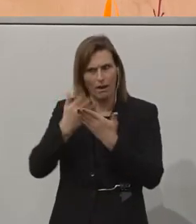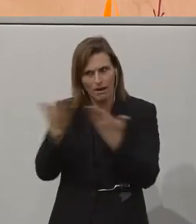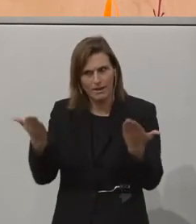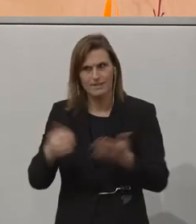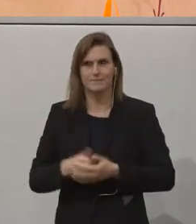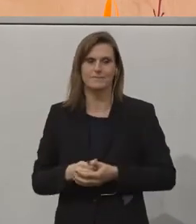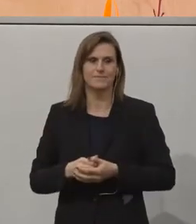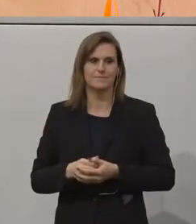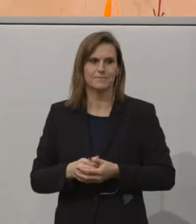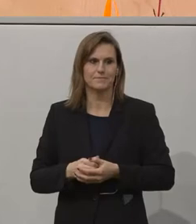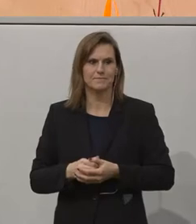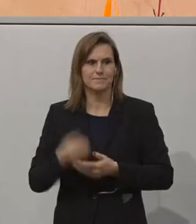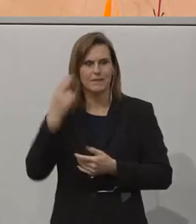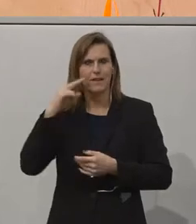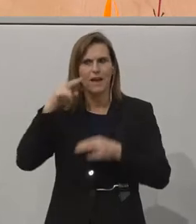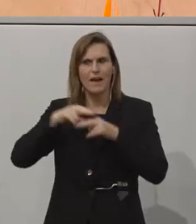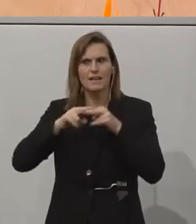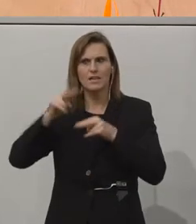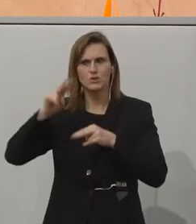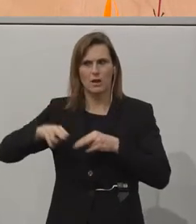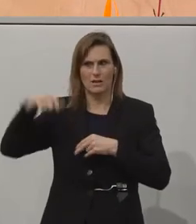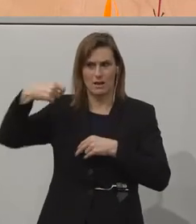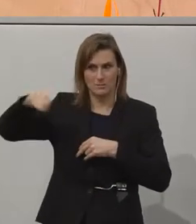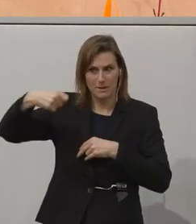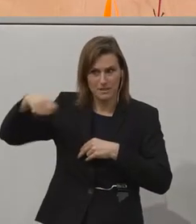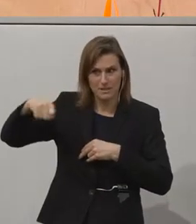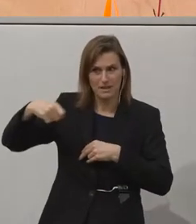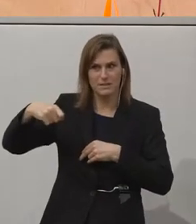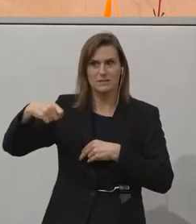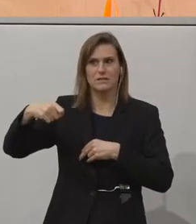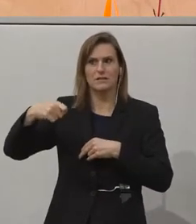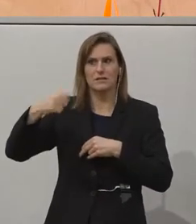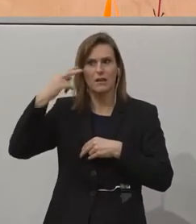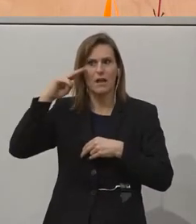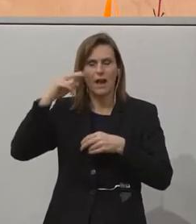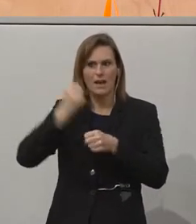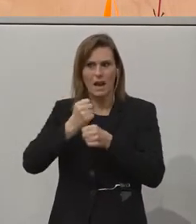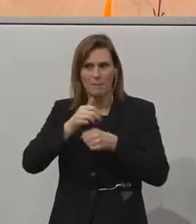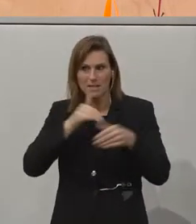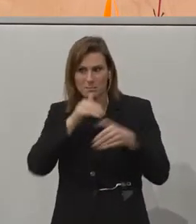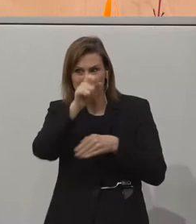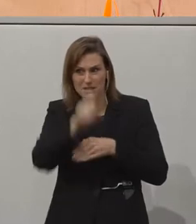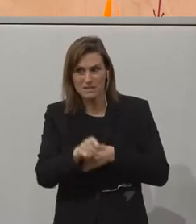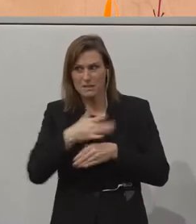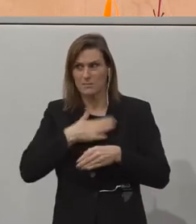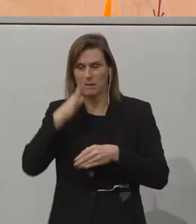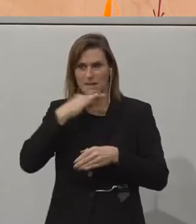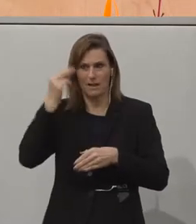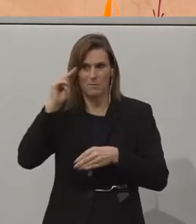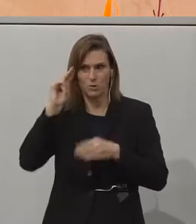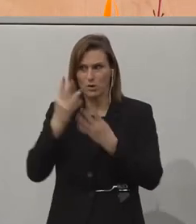Herr Nationalratspräsident, Herr Arbeitsminister, meine Damen und Herren